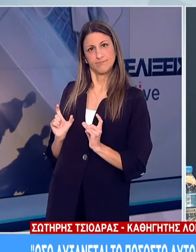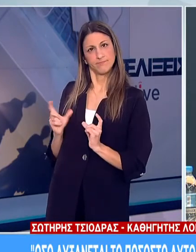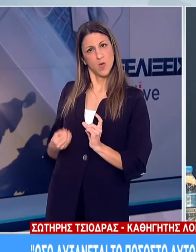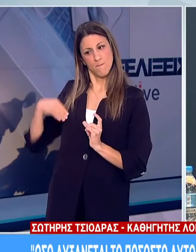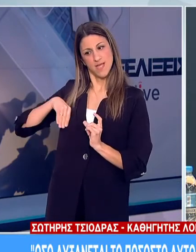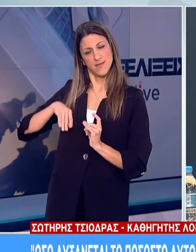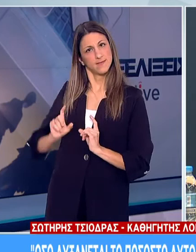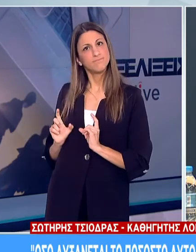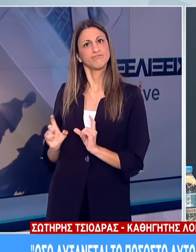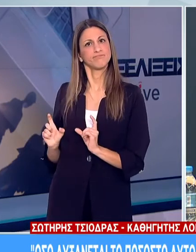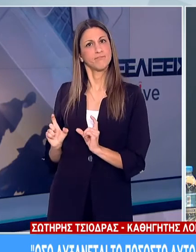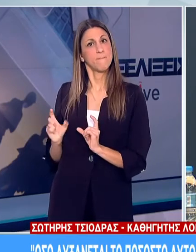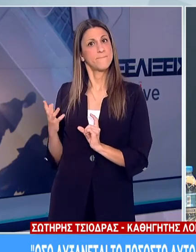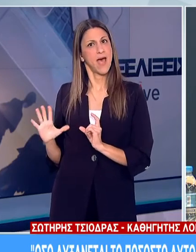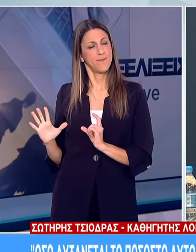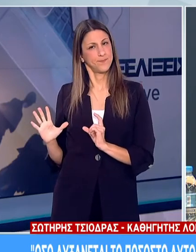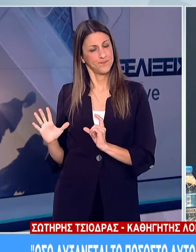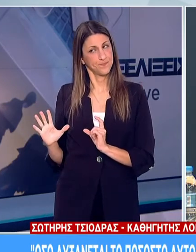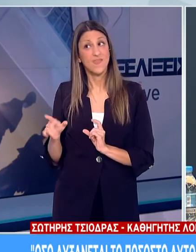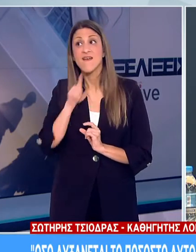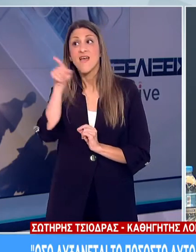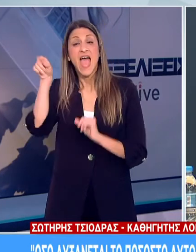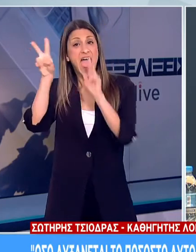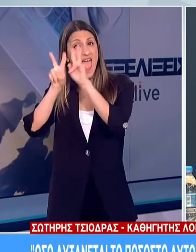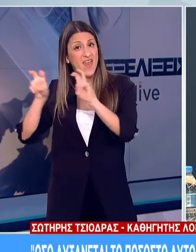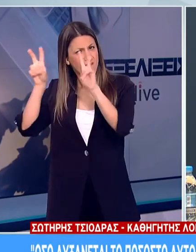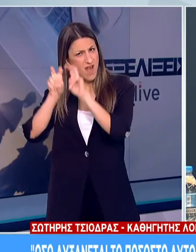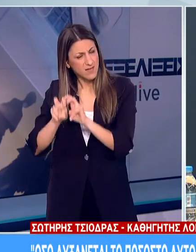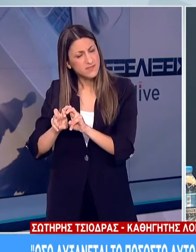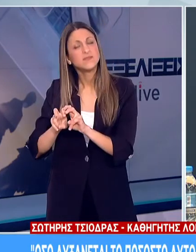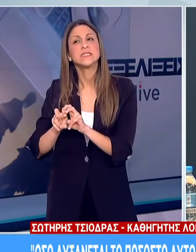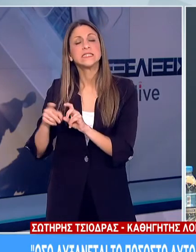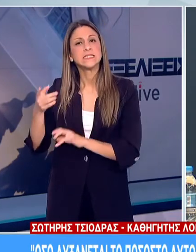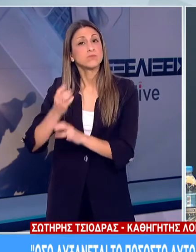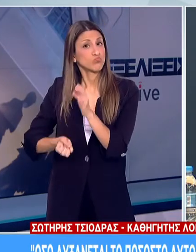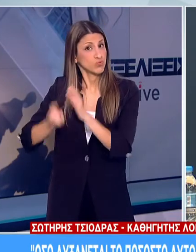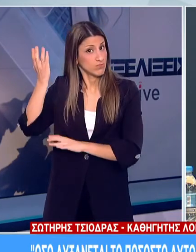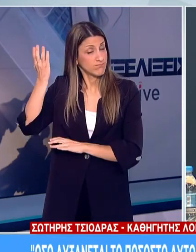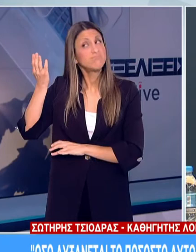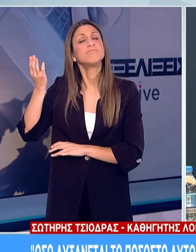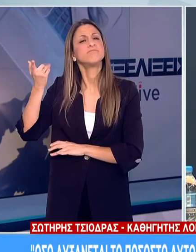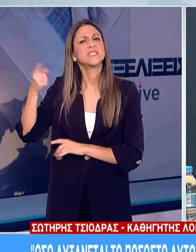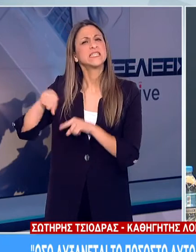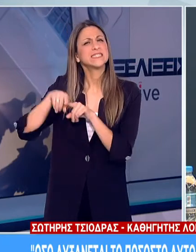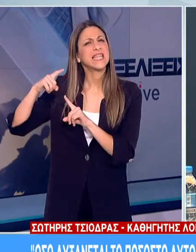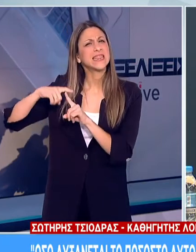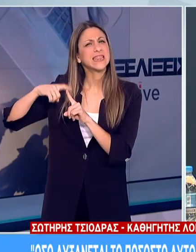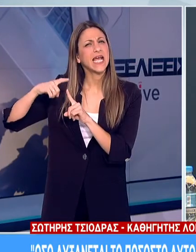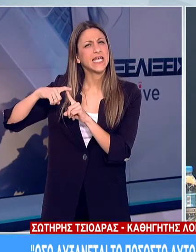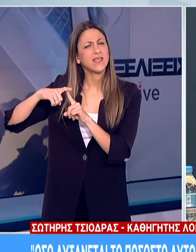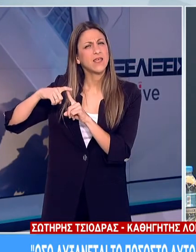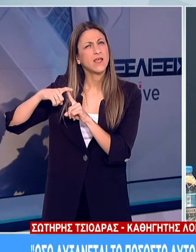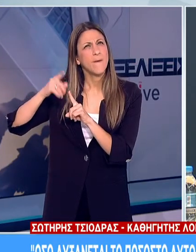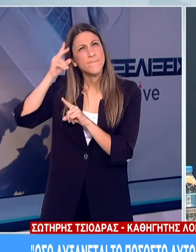Σύμφωνα με τη μελέτη, η οποία μπορεί να σημάνει μια νέα εποχή για τον έλεγχο των αντισωμάτων και η οποία βασίζεται σε μια τεχνική που αναπτύχθηκε σε ένα